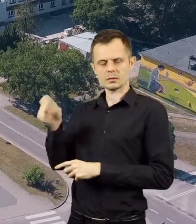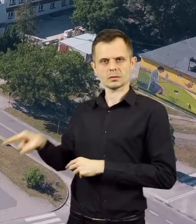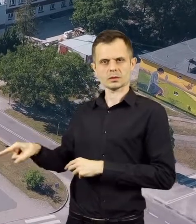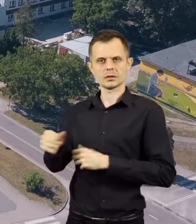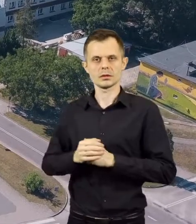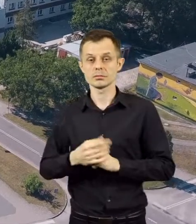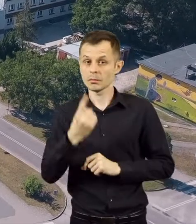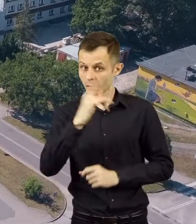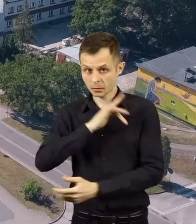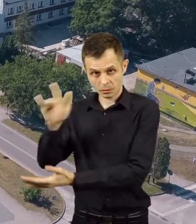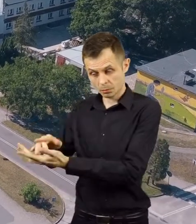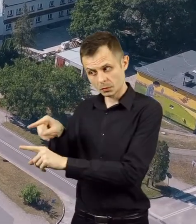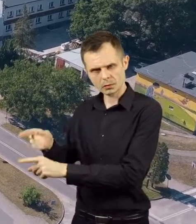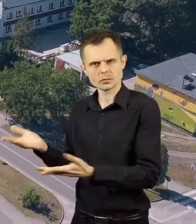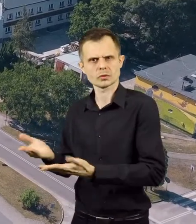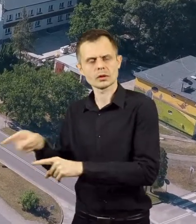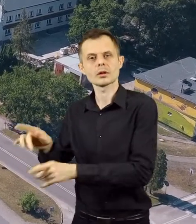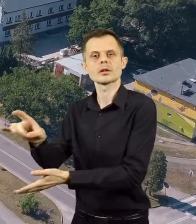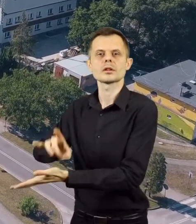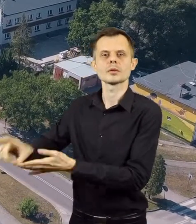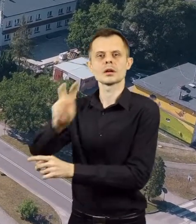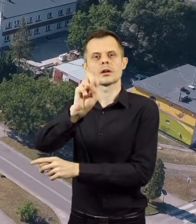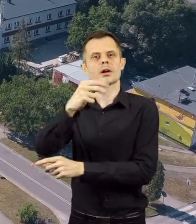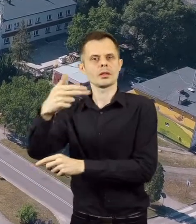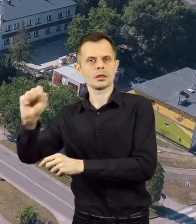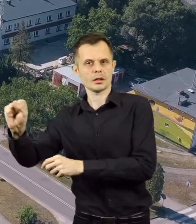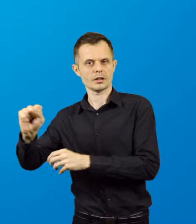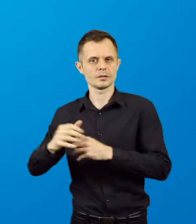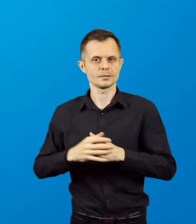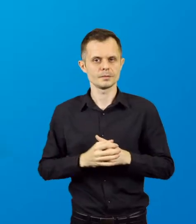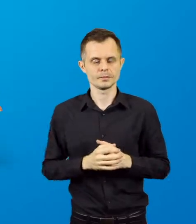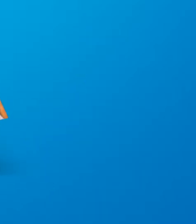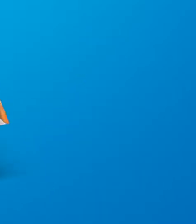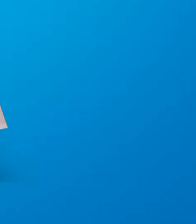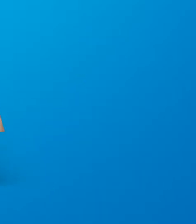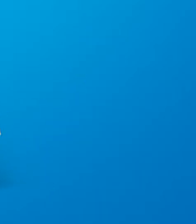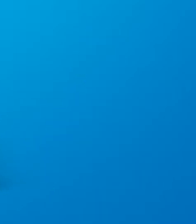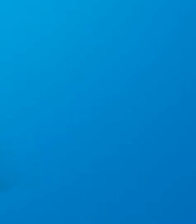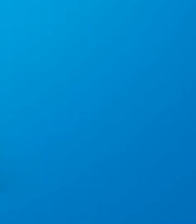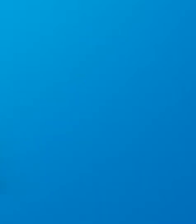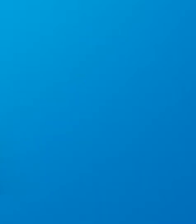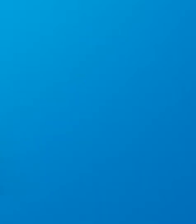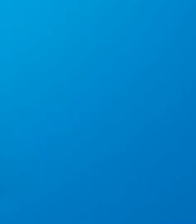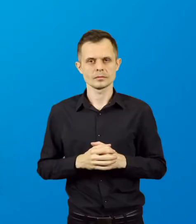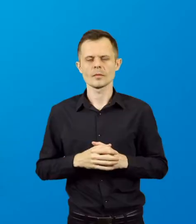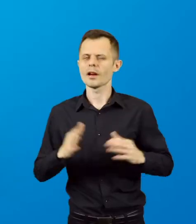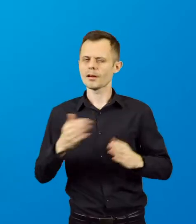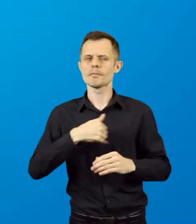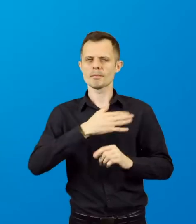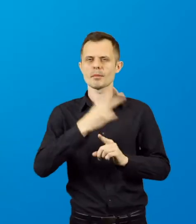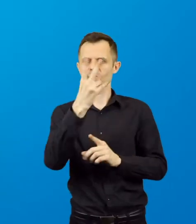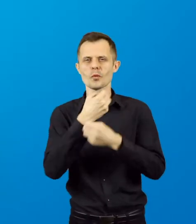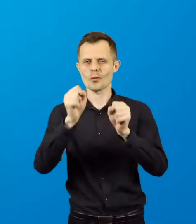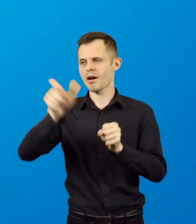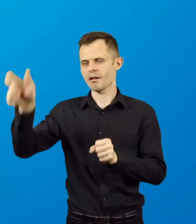pewno nie odkryliśmy. Jednym z takich miejsc jest gmina Hanna. Czas na bohatera odcinka. Mała